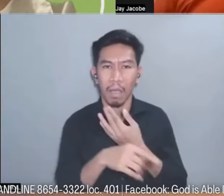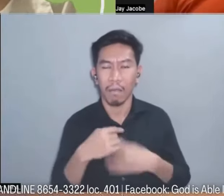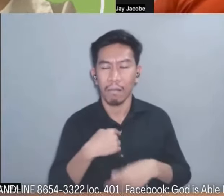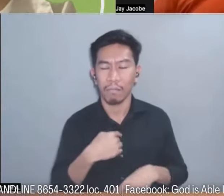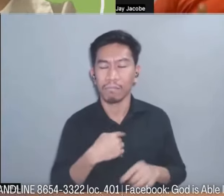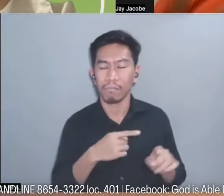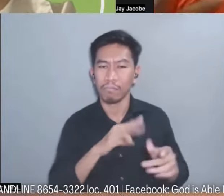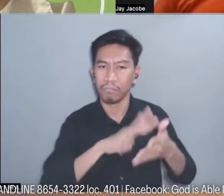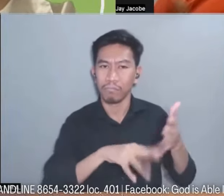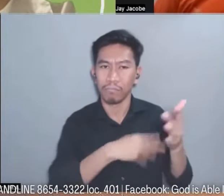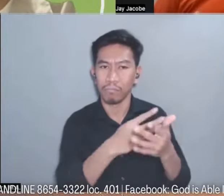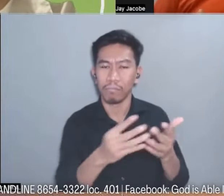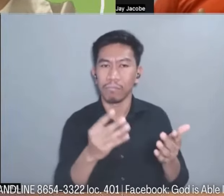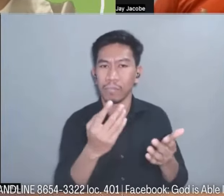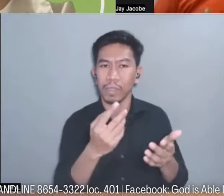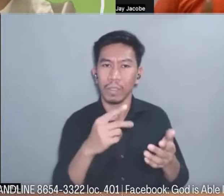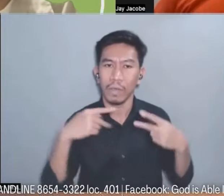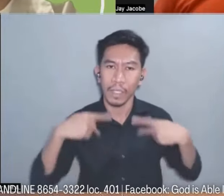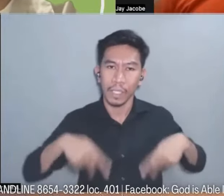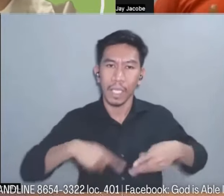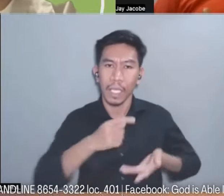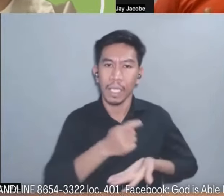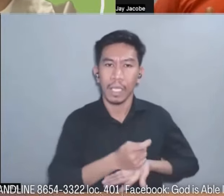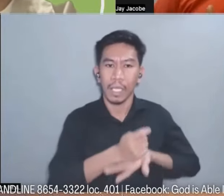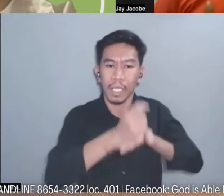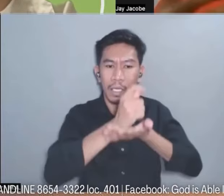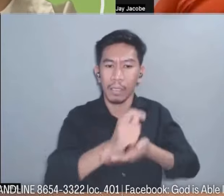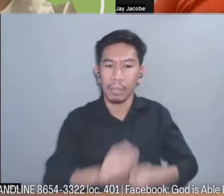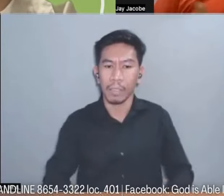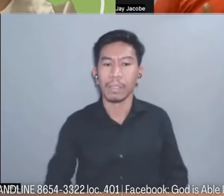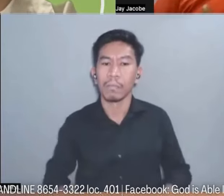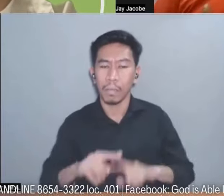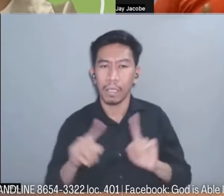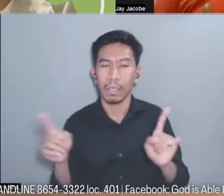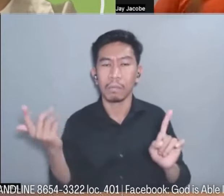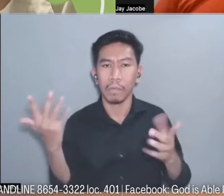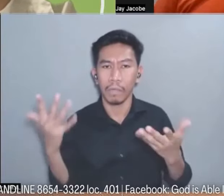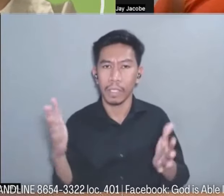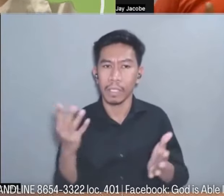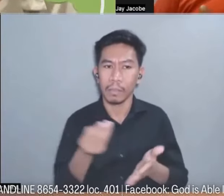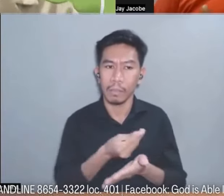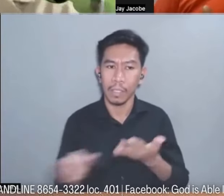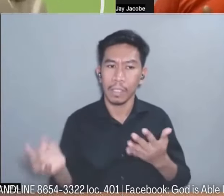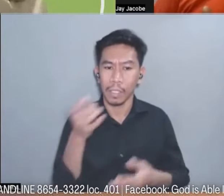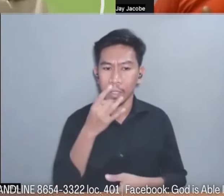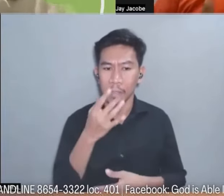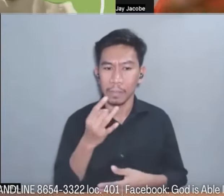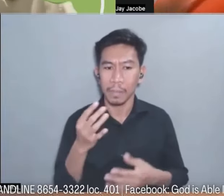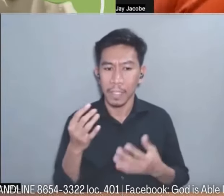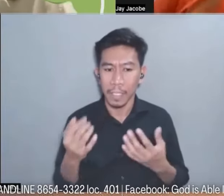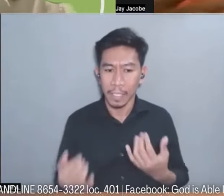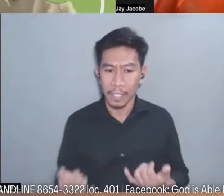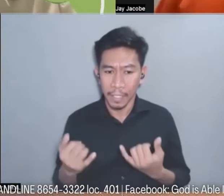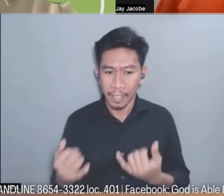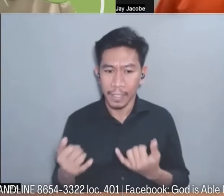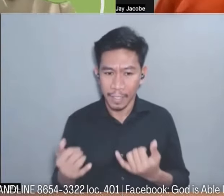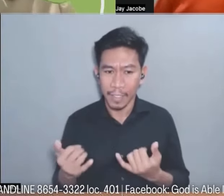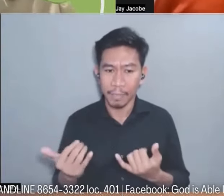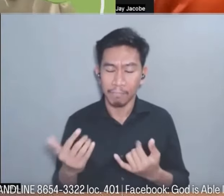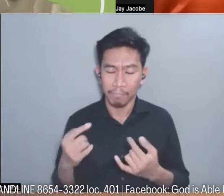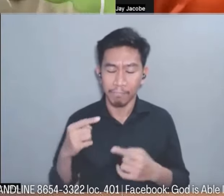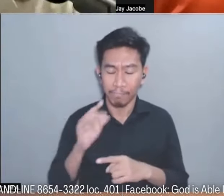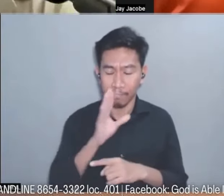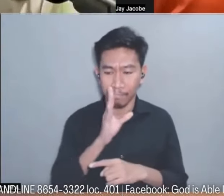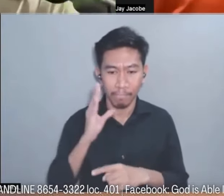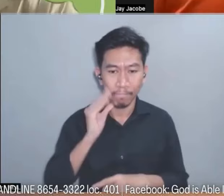malalaman ko kung ano pong gagawin treatment sa akin pero nabili ko na po yung magsawa ng boy at umiinom po ako so ito po yung experience ko